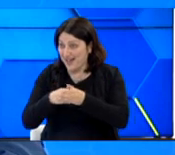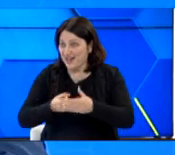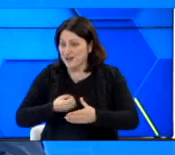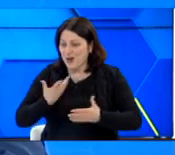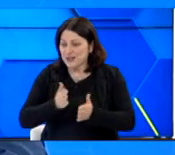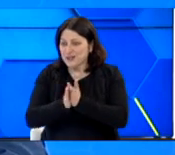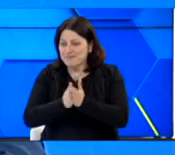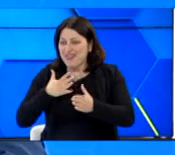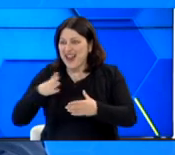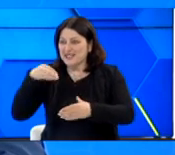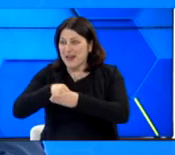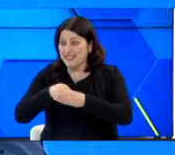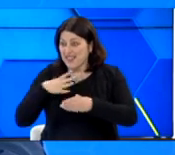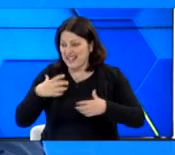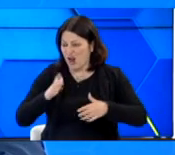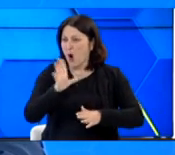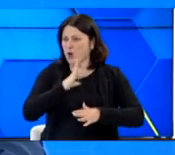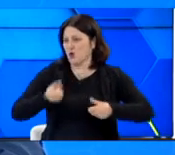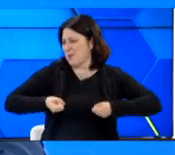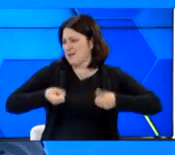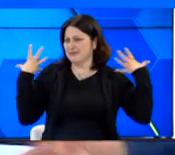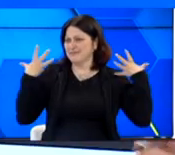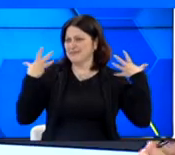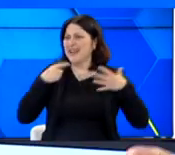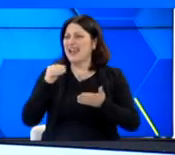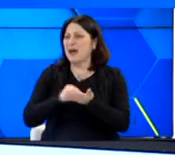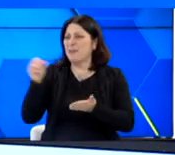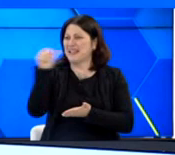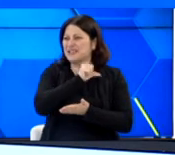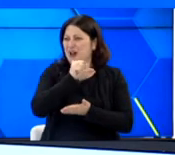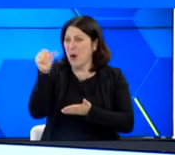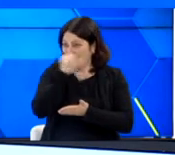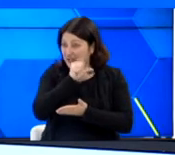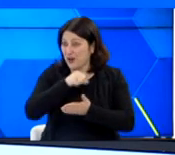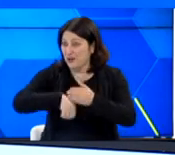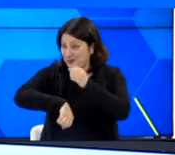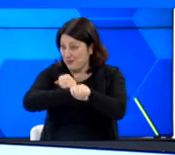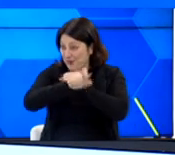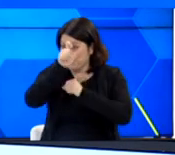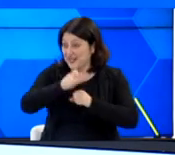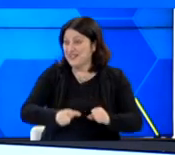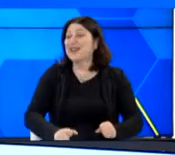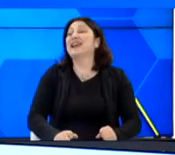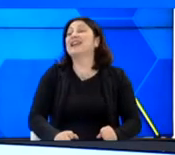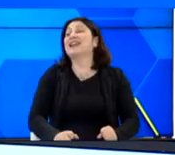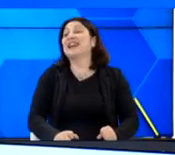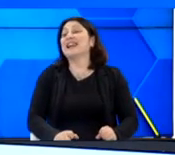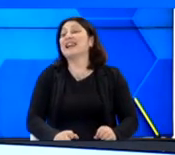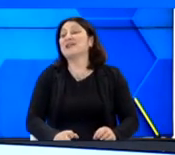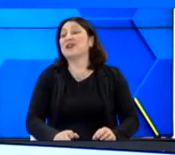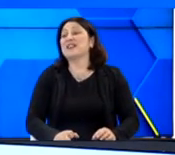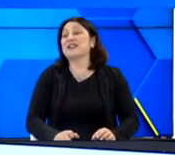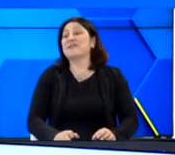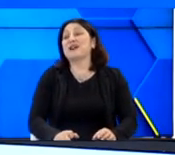θέλατε να βγάλετε το κουστούμι και να φορέσετε ξανά τα αθλητικά παπούτσια και το σορτς. Πίσω. Ναι,